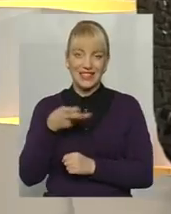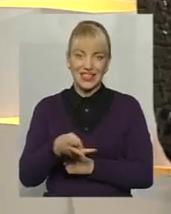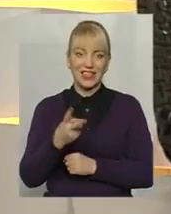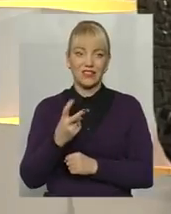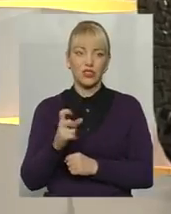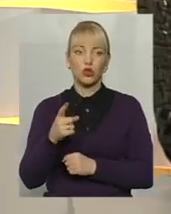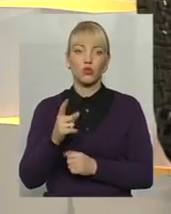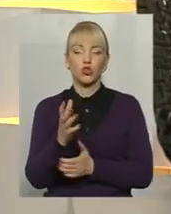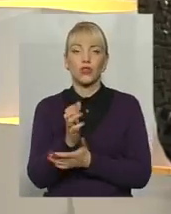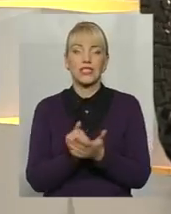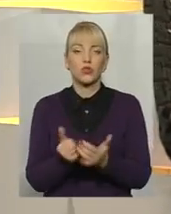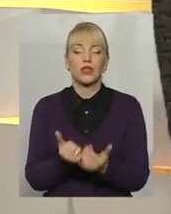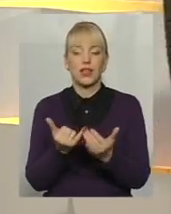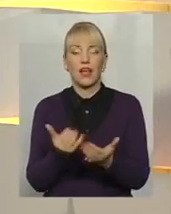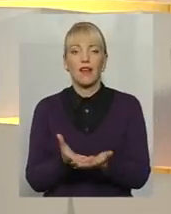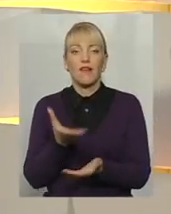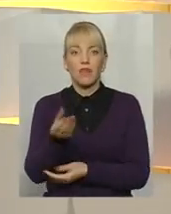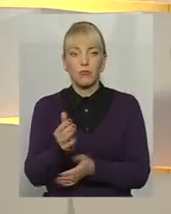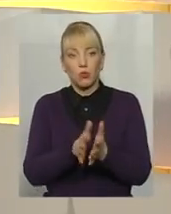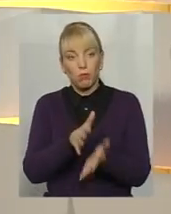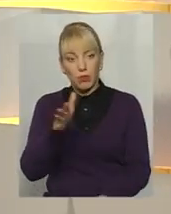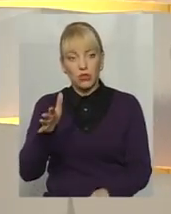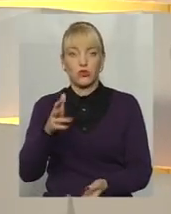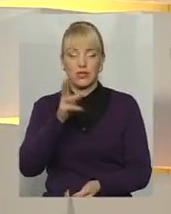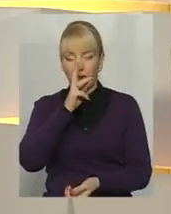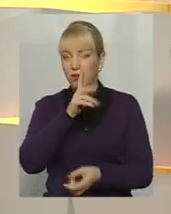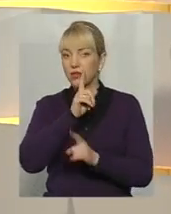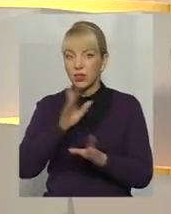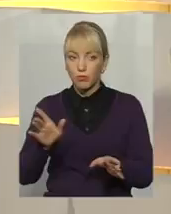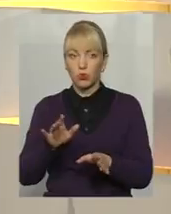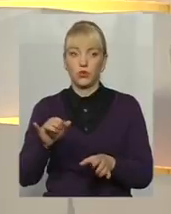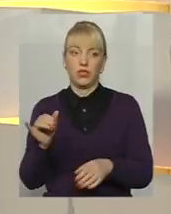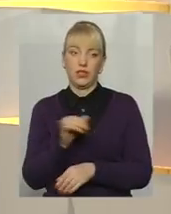ресурсу для виплати більшої зарплати не буде. І, відповідно,